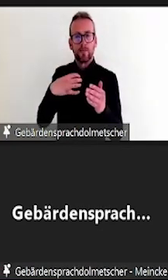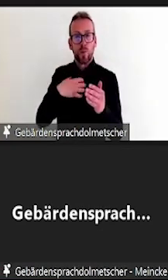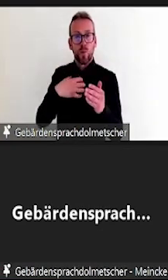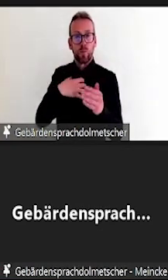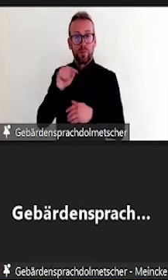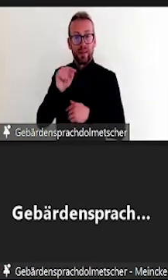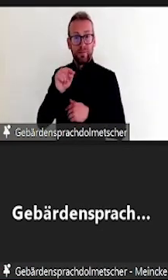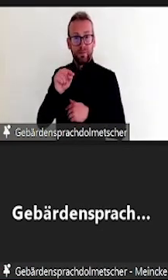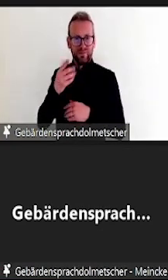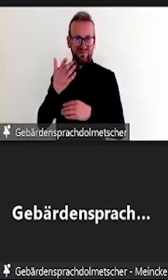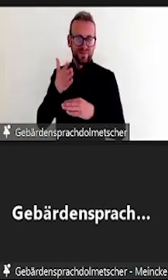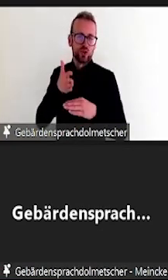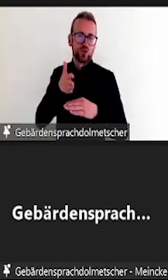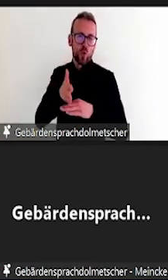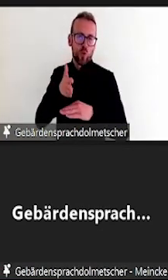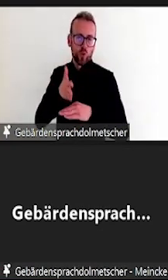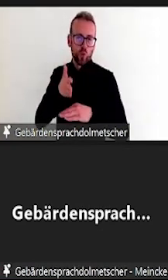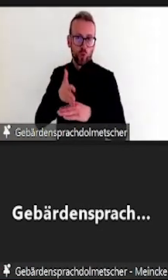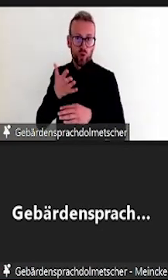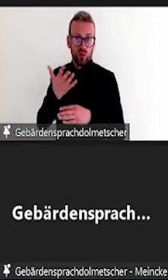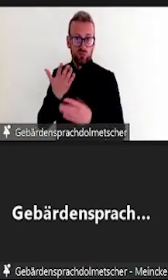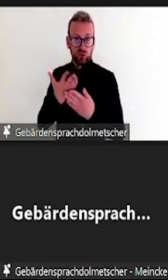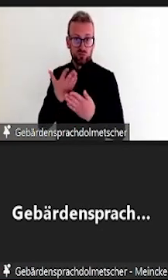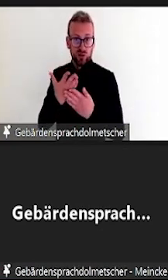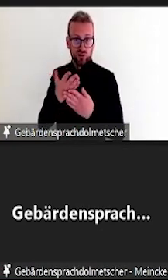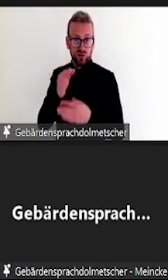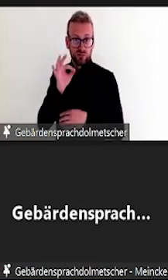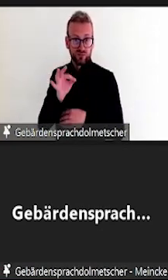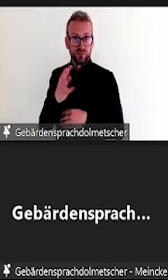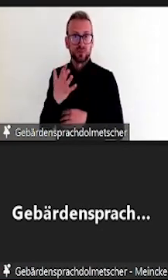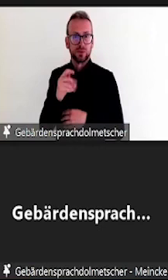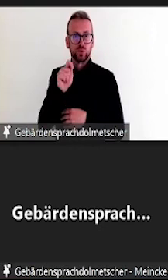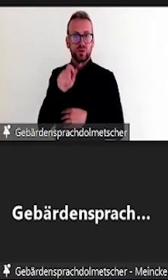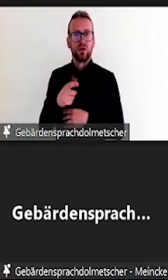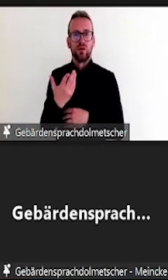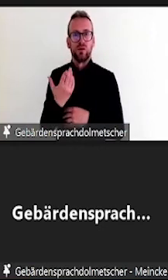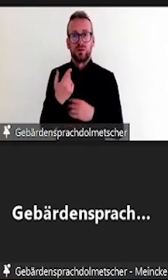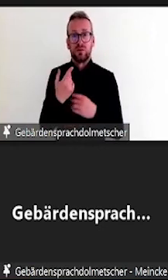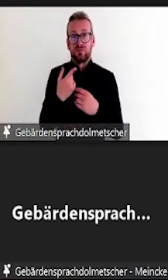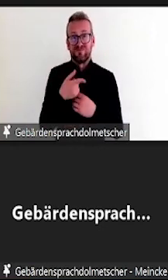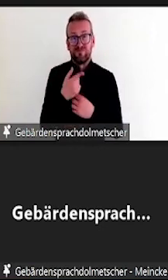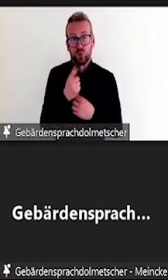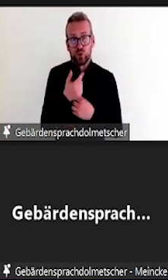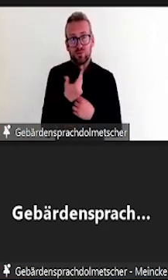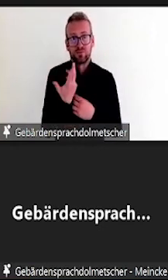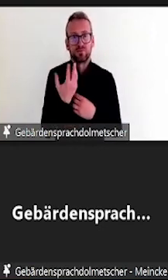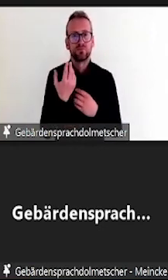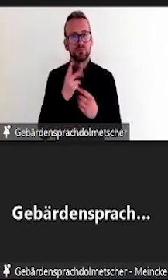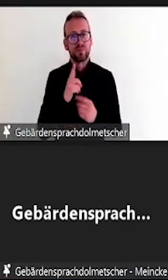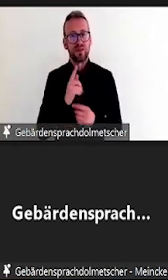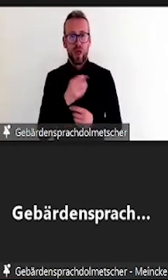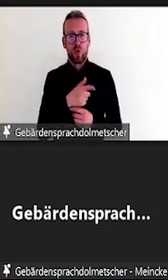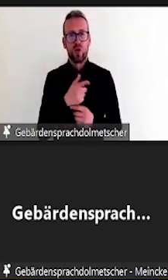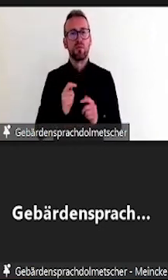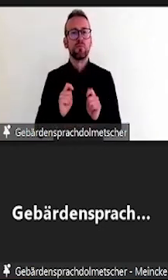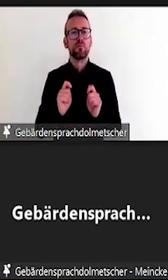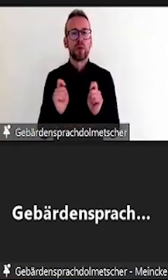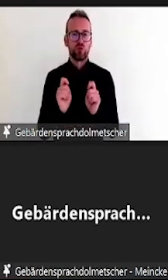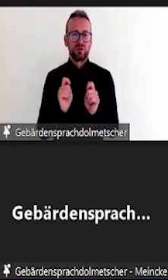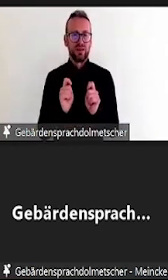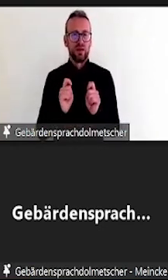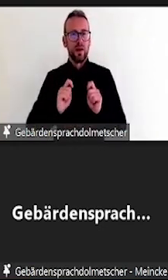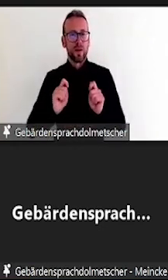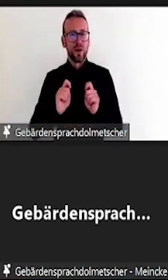Ja, wie geht es weiter, wenn die Anspruchsvoraussetzungen geprüft sind? Wenn alle drei Anspruchsvoraussetzungen